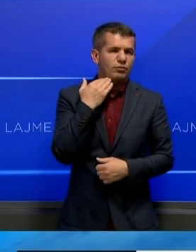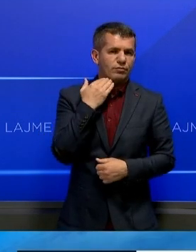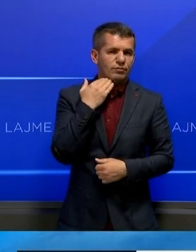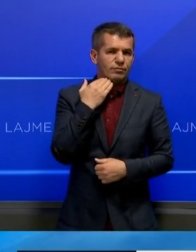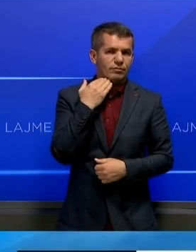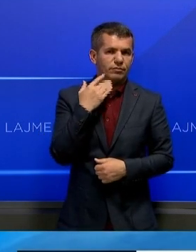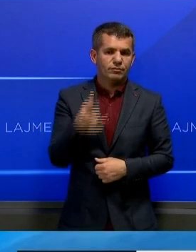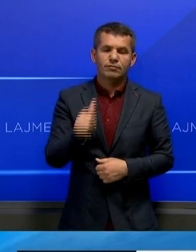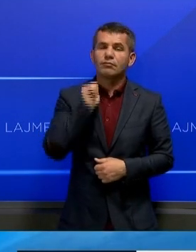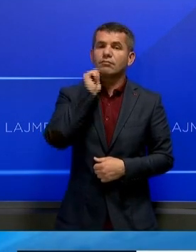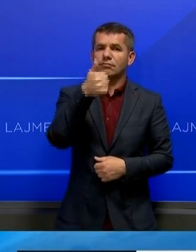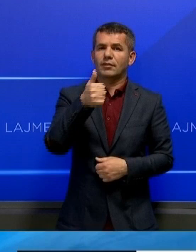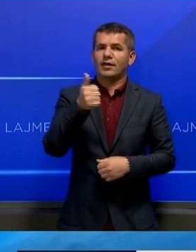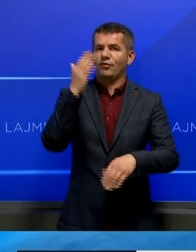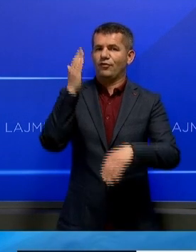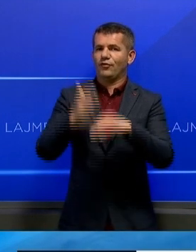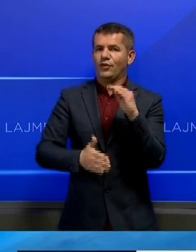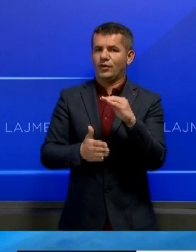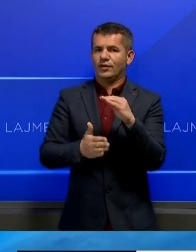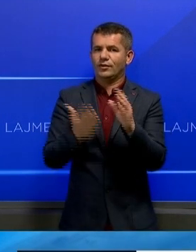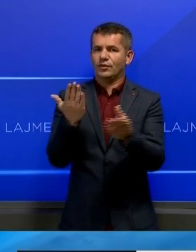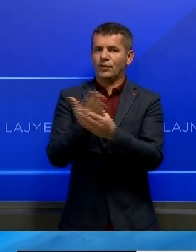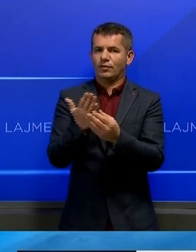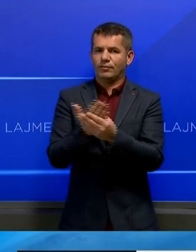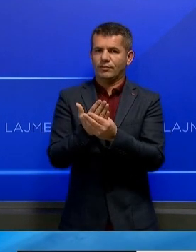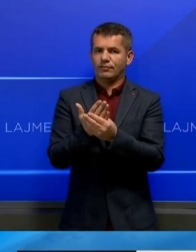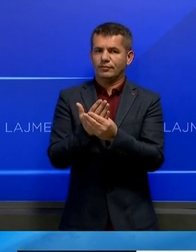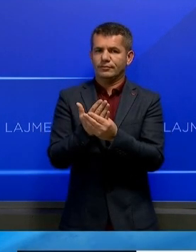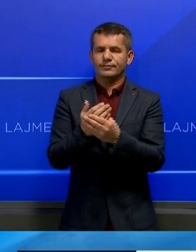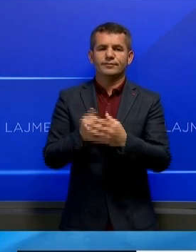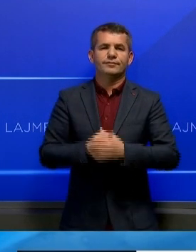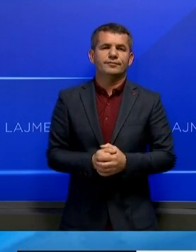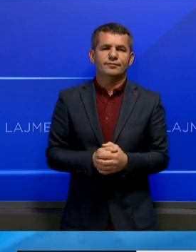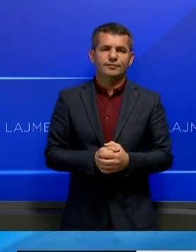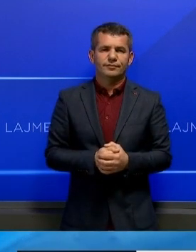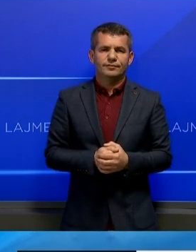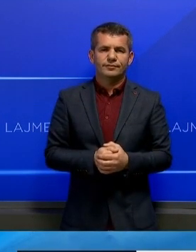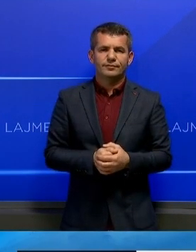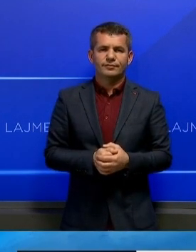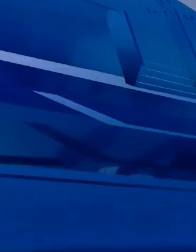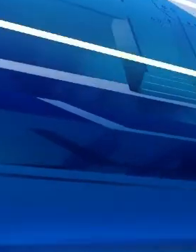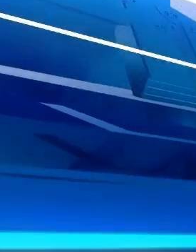nesër do të finalizohet drafti i pari koncept dokumentit për vetingu në sistemin e drejcis.